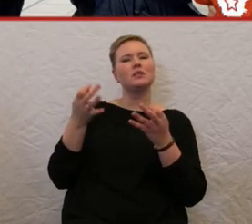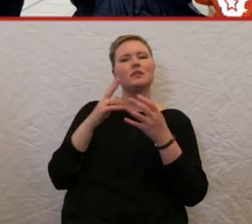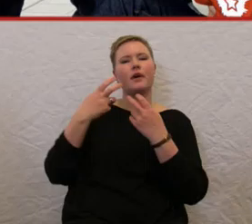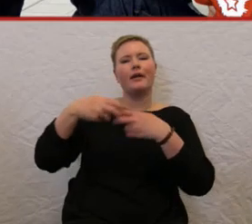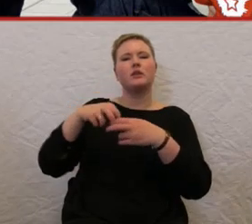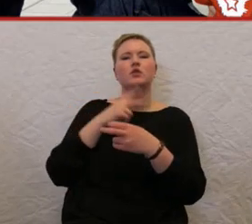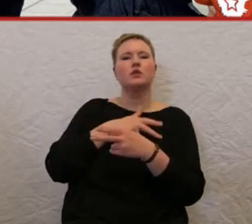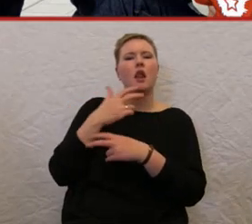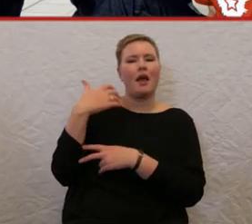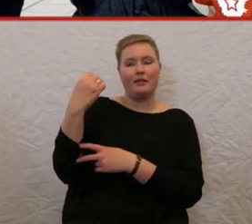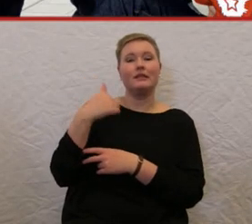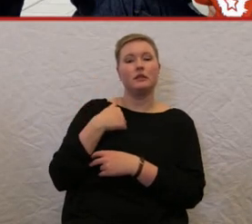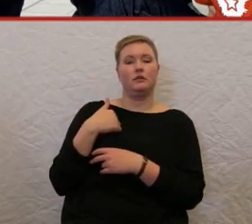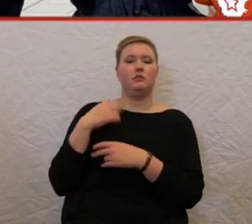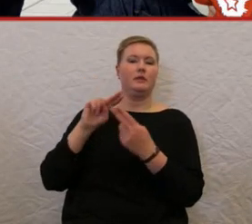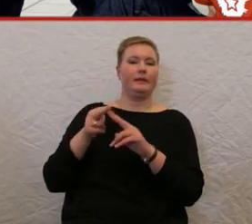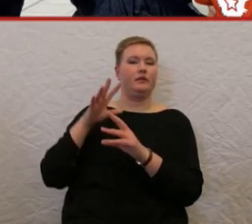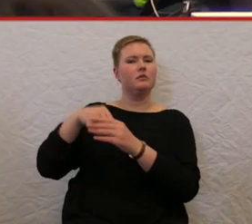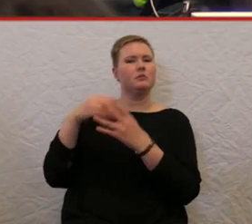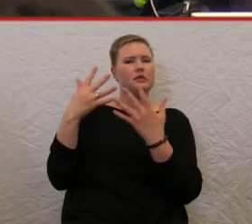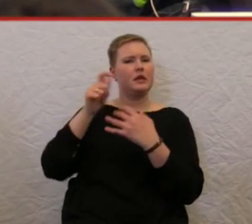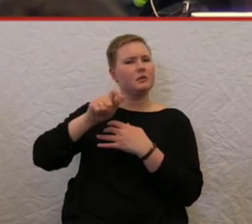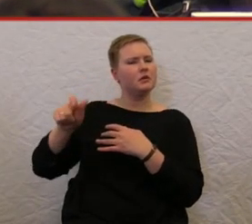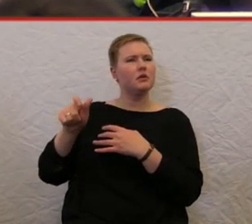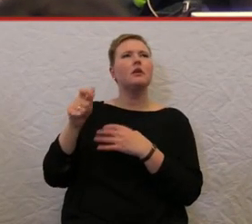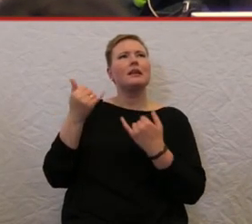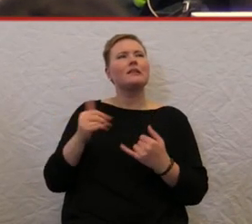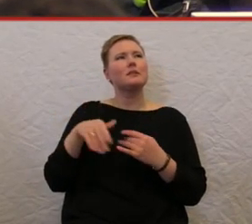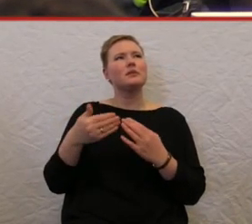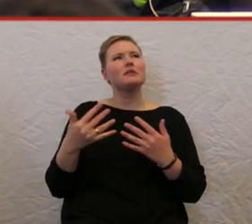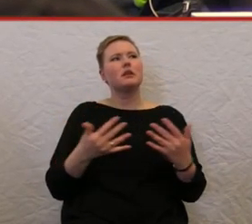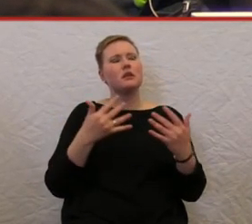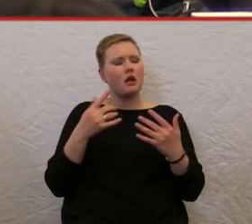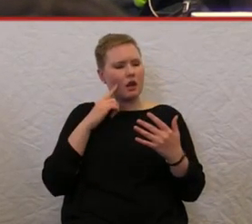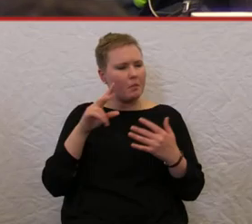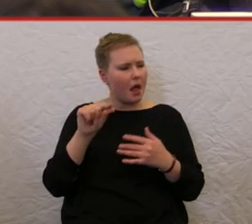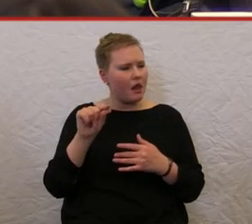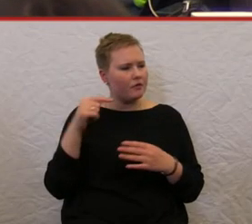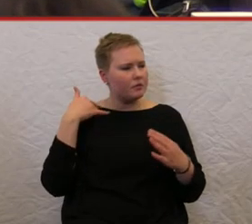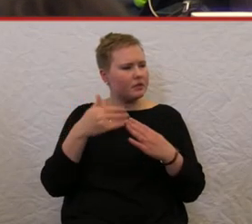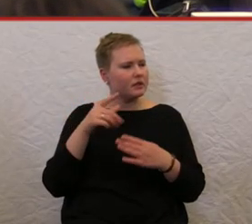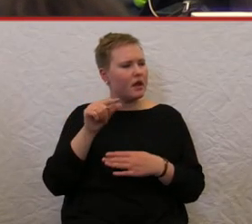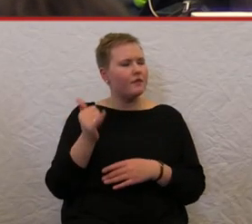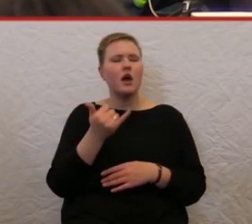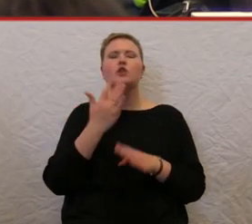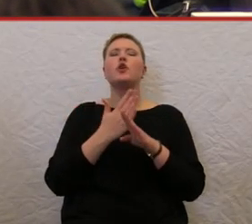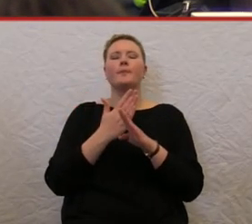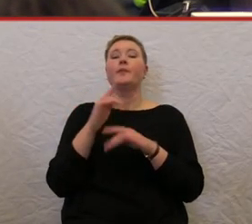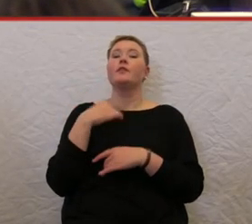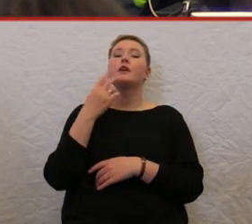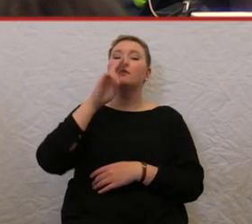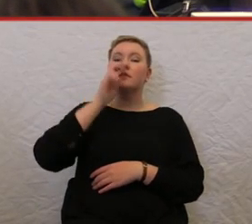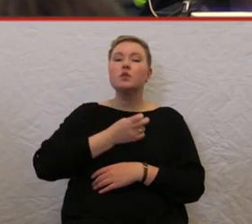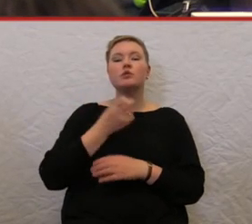Uns gibt es seit ungefähr zehn Jahren, ich inzwischen sind es elf, wo wir versuchen, in regelmäßigen